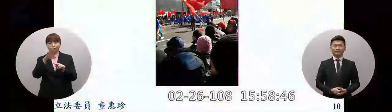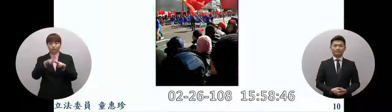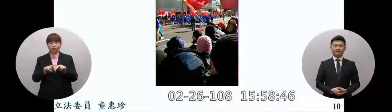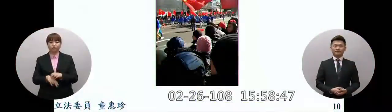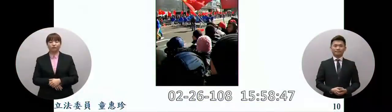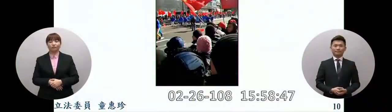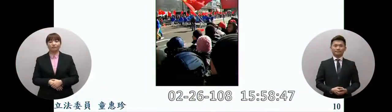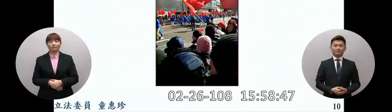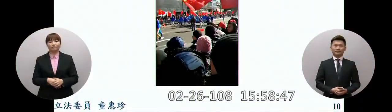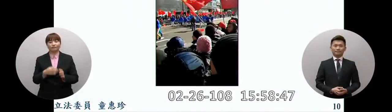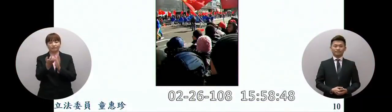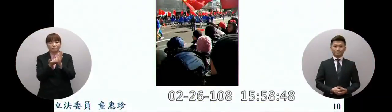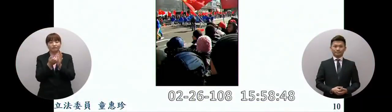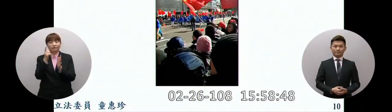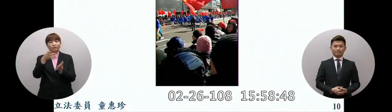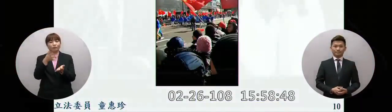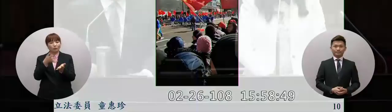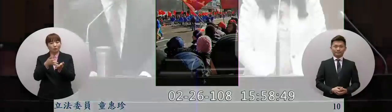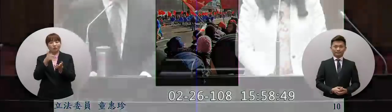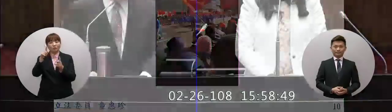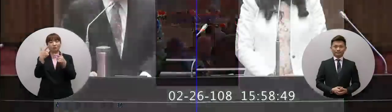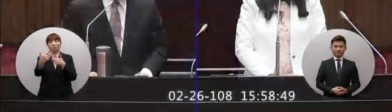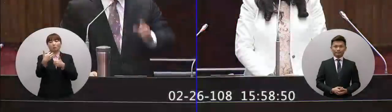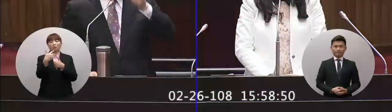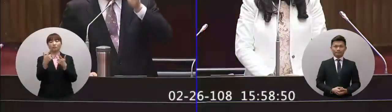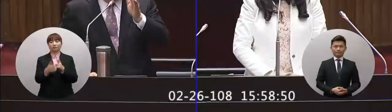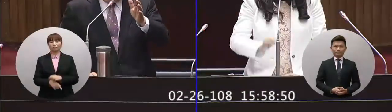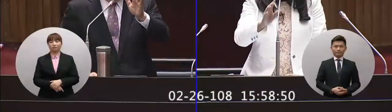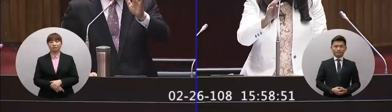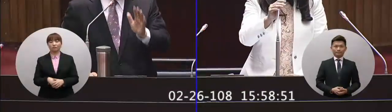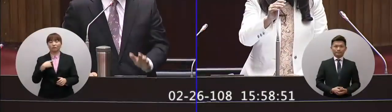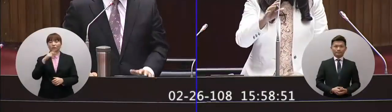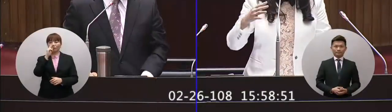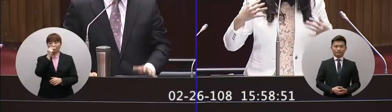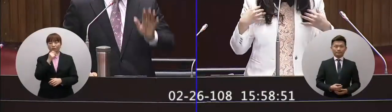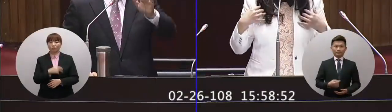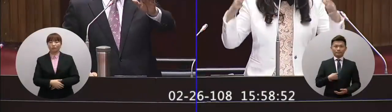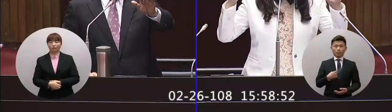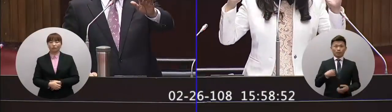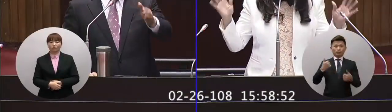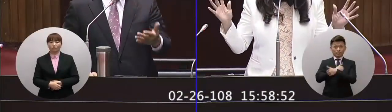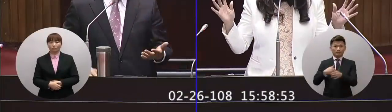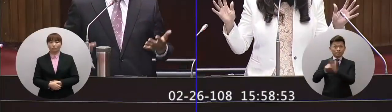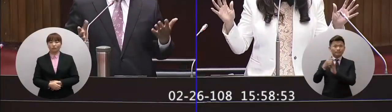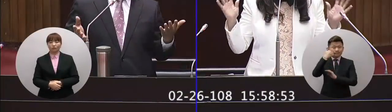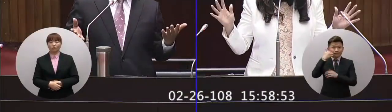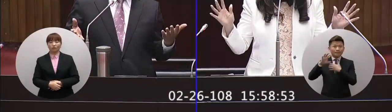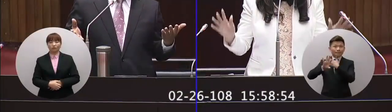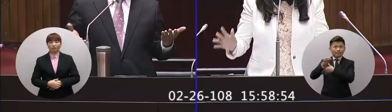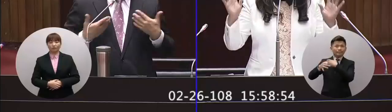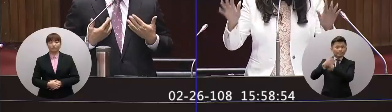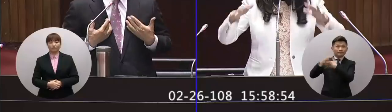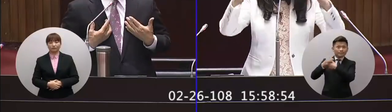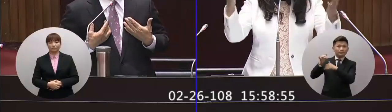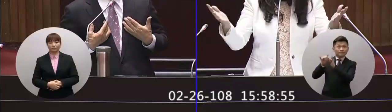嘛你從剛才是演講不是尋打我特別要我代表的所有海外僑胞的